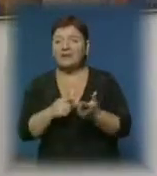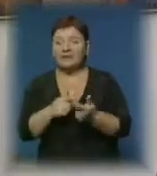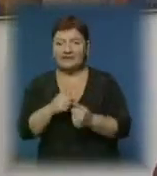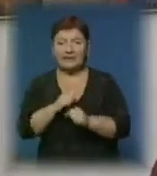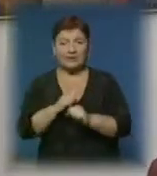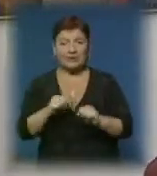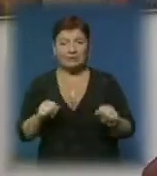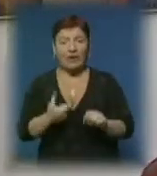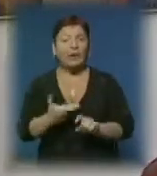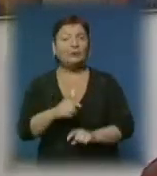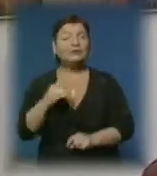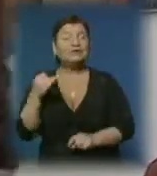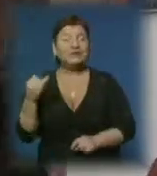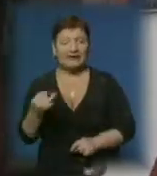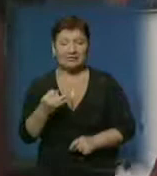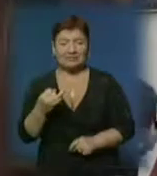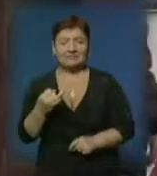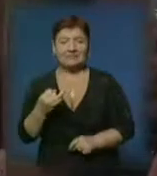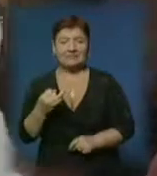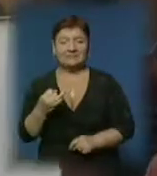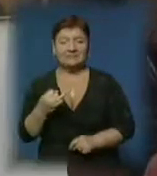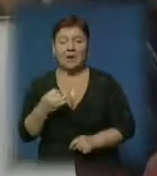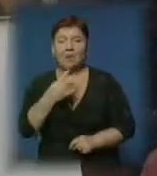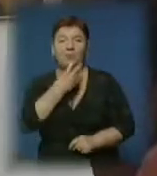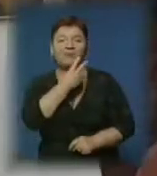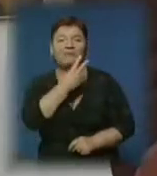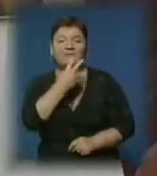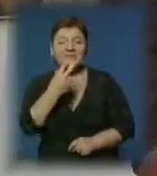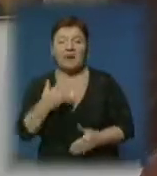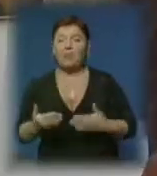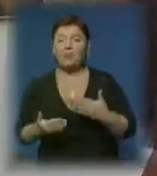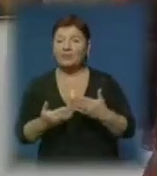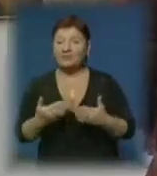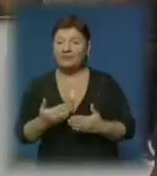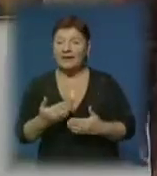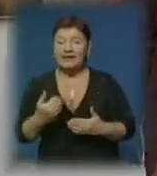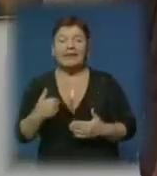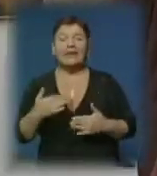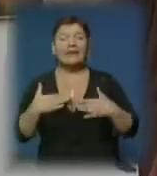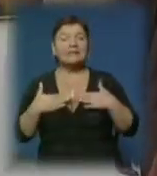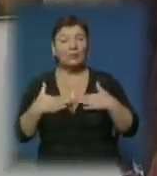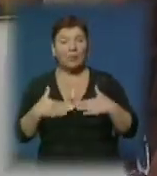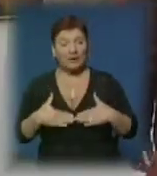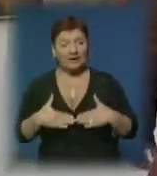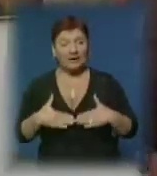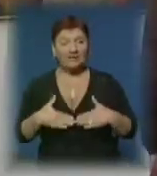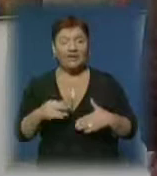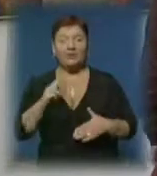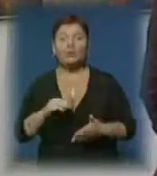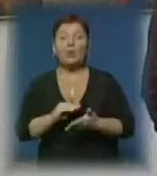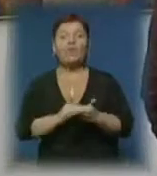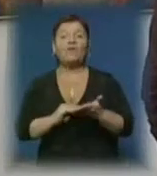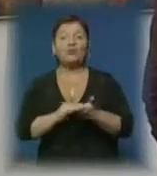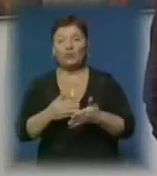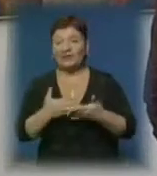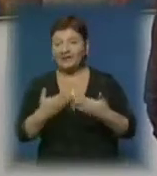І дуже цікаво. Пройдеться по виставці і має задоволення, що повторювання